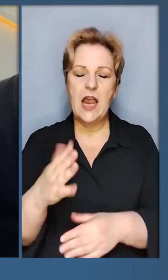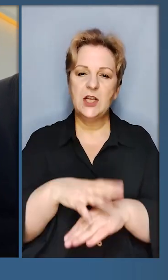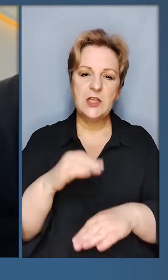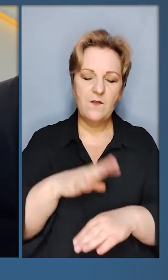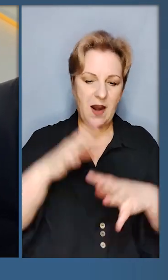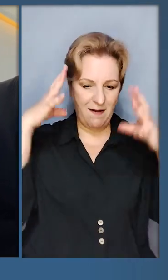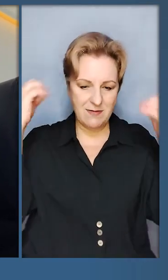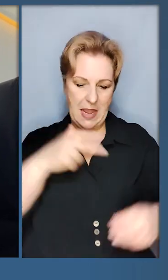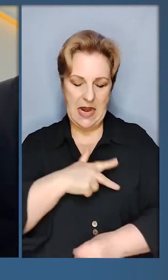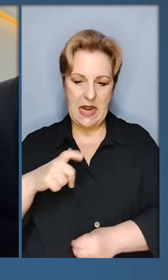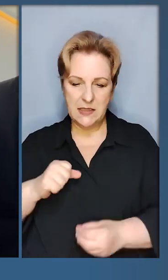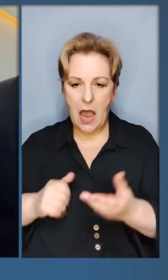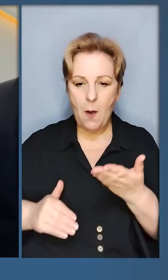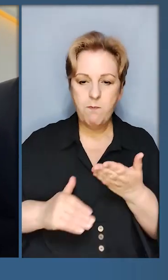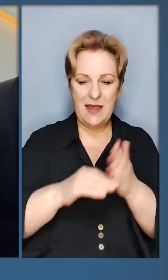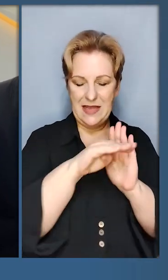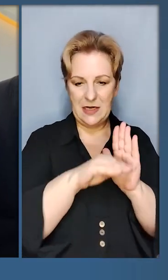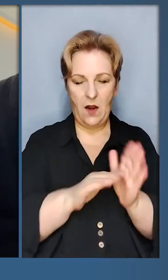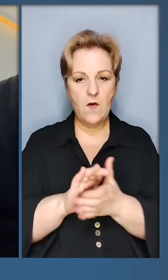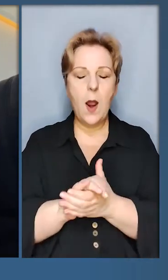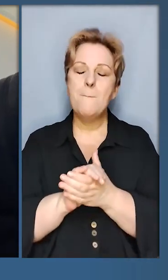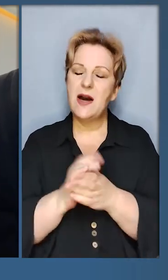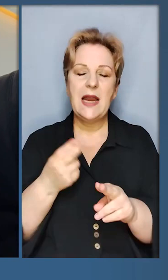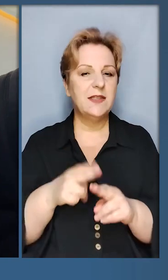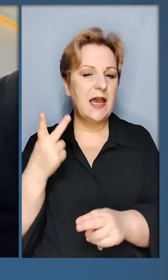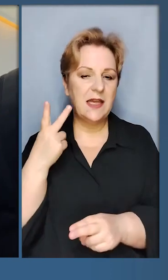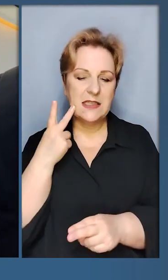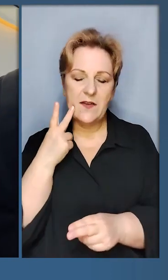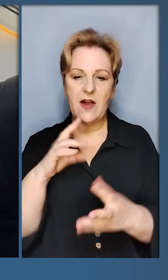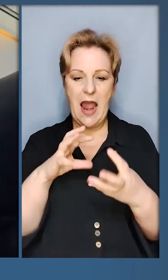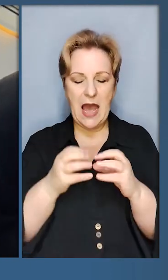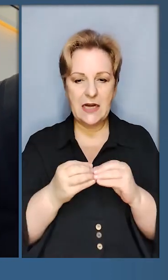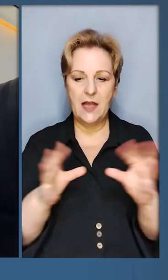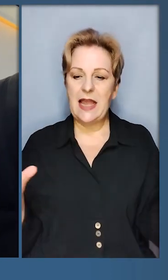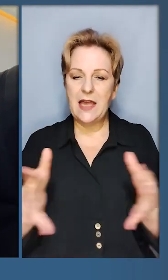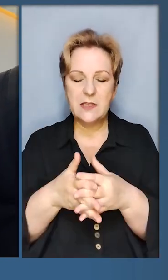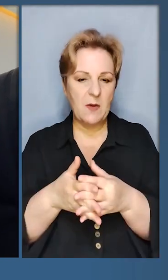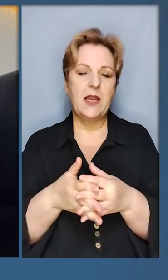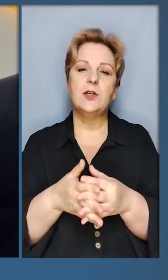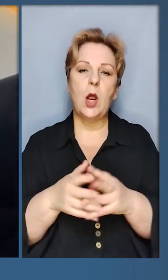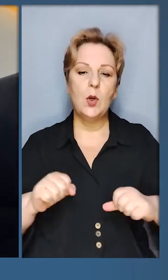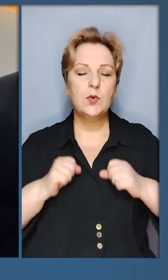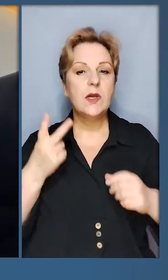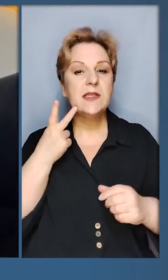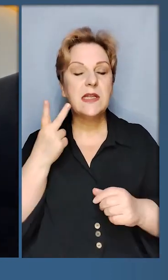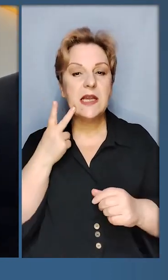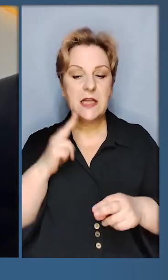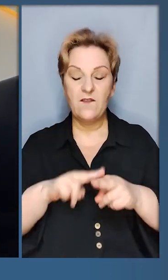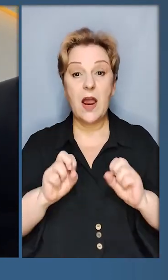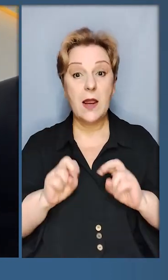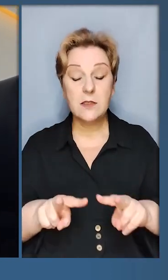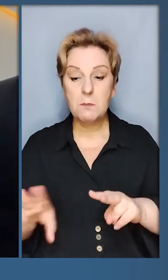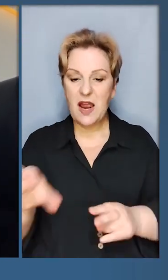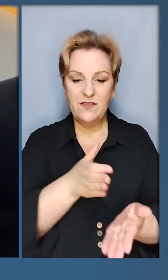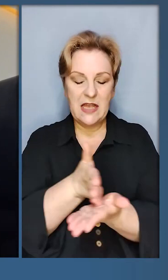і Нідерландам, і Данії за підтримку формулу миру. Мерці завжди результат спільних зусиль, завжди безпека